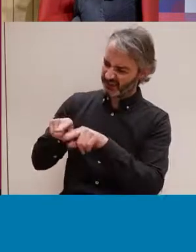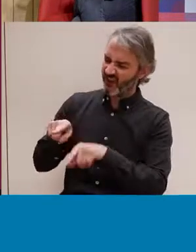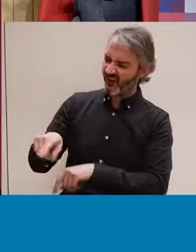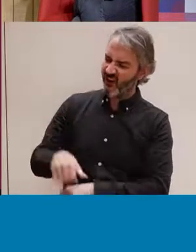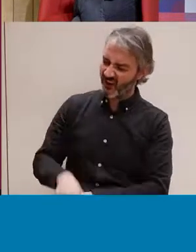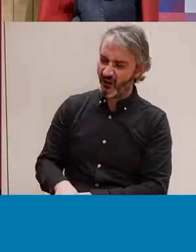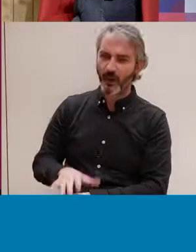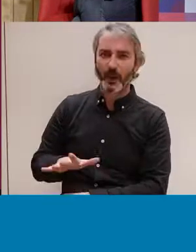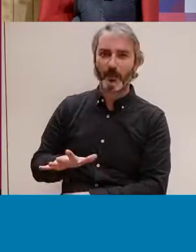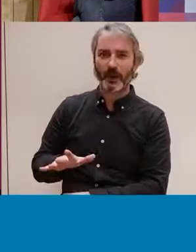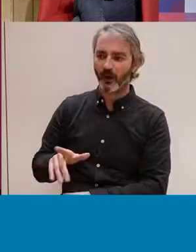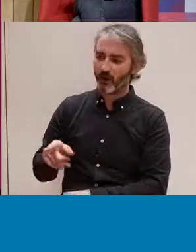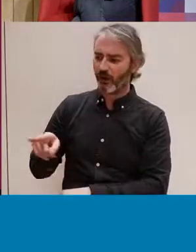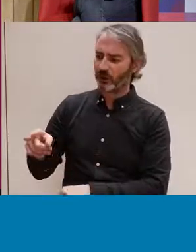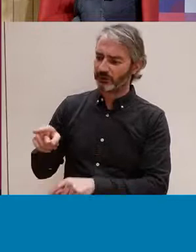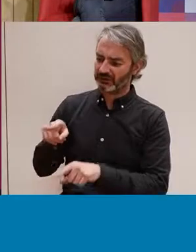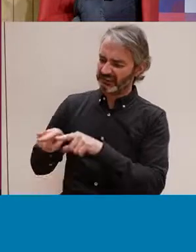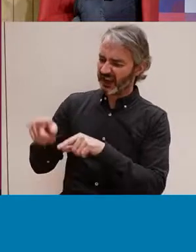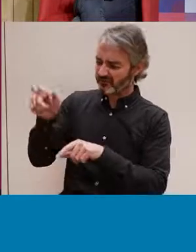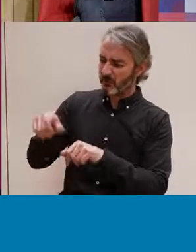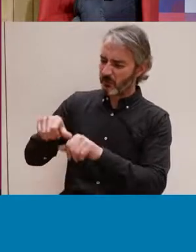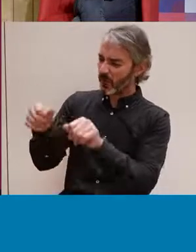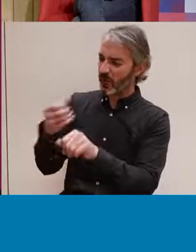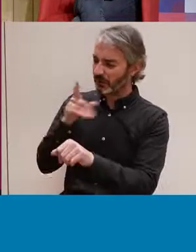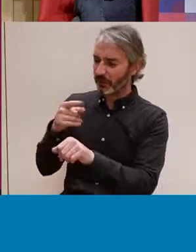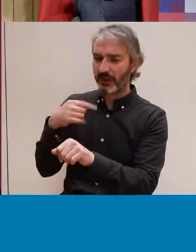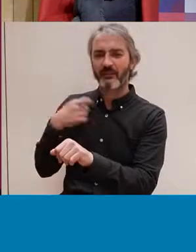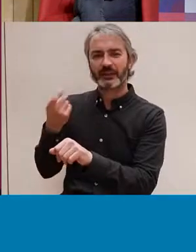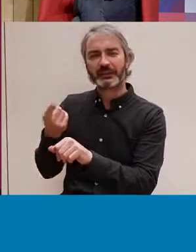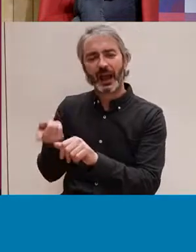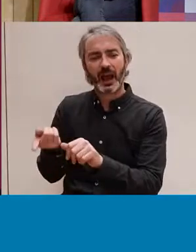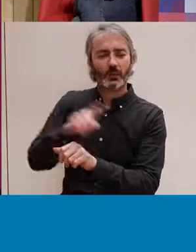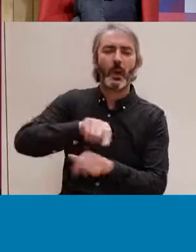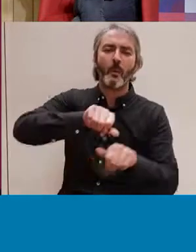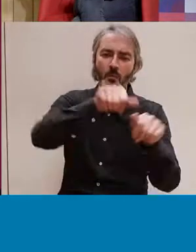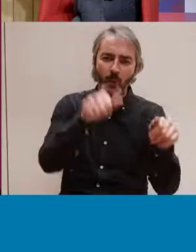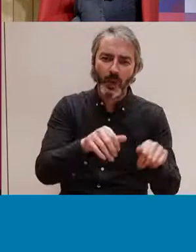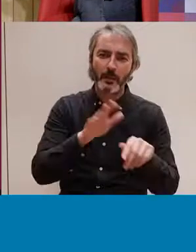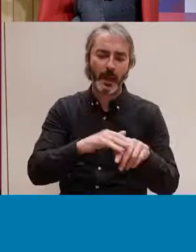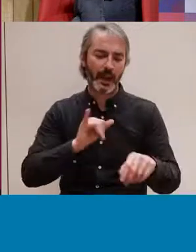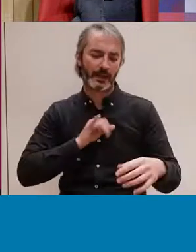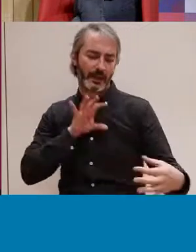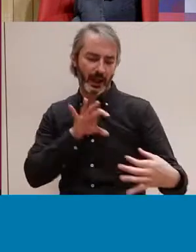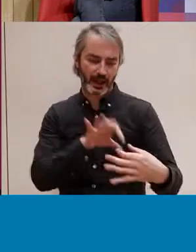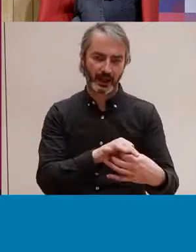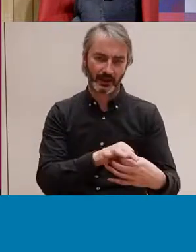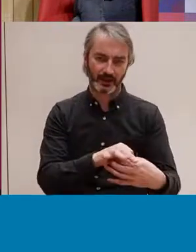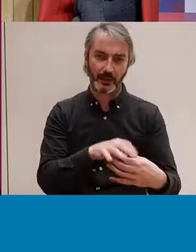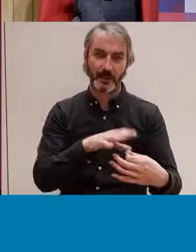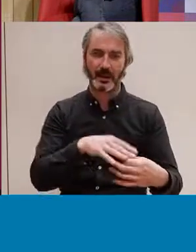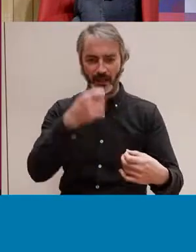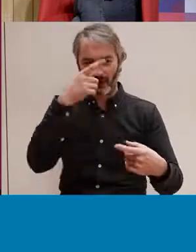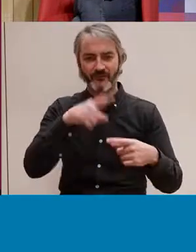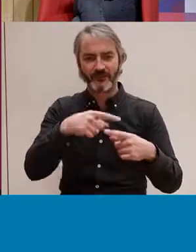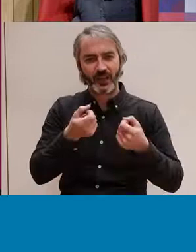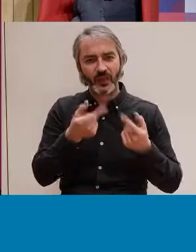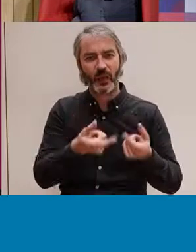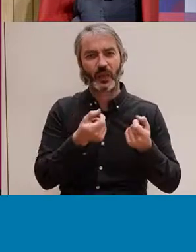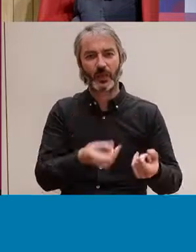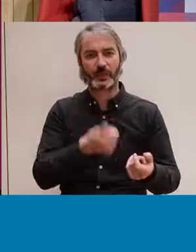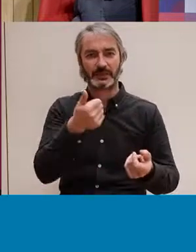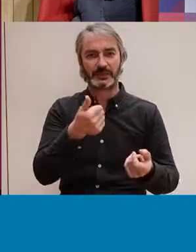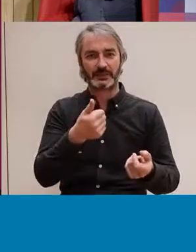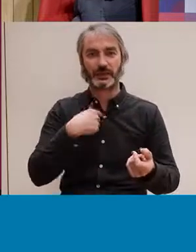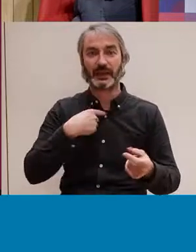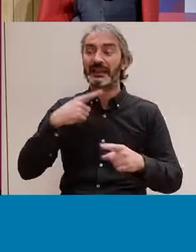generar un nou espai de representació que puguin veure les joves i adolescents que puguin identificar-se i que alhora puguin imaginar-se, Si la sexualitat no és